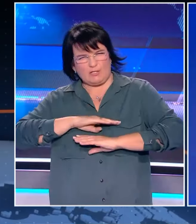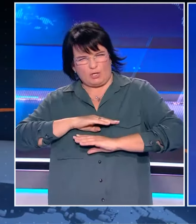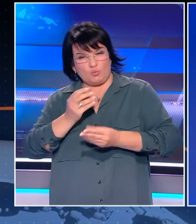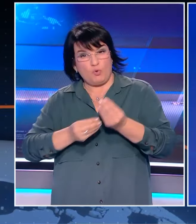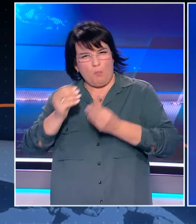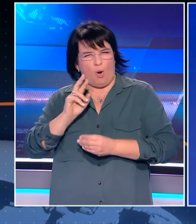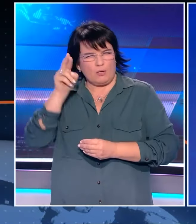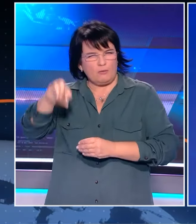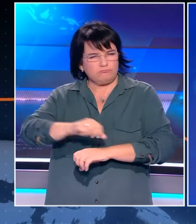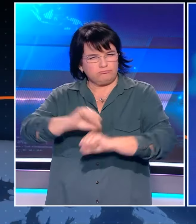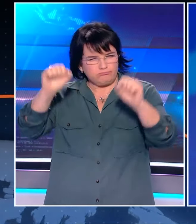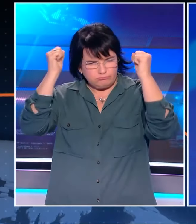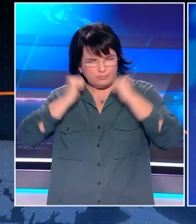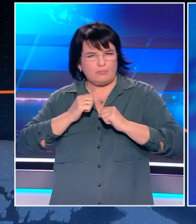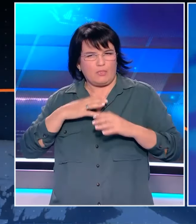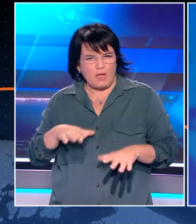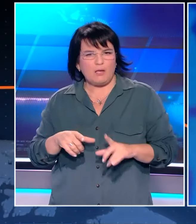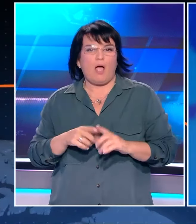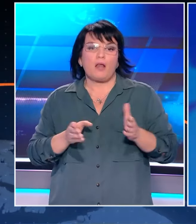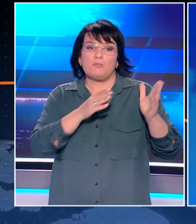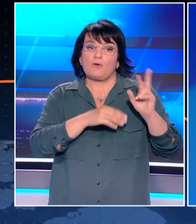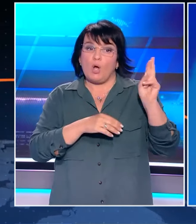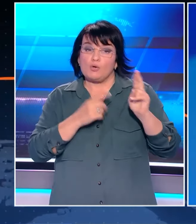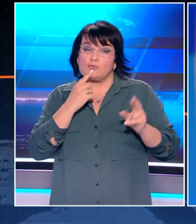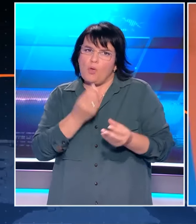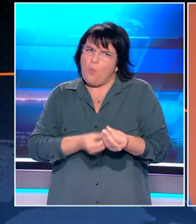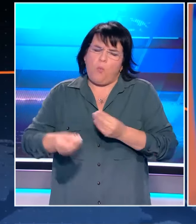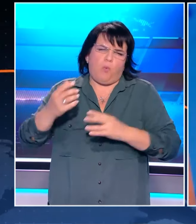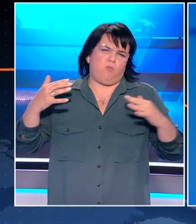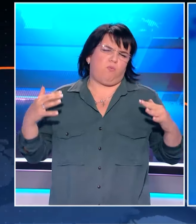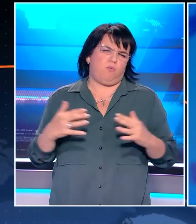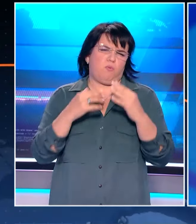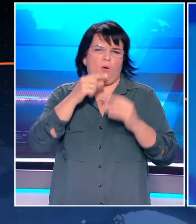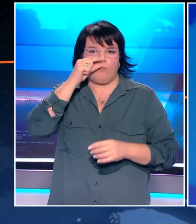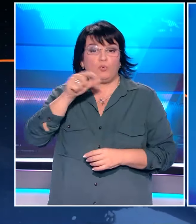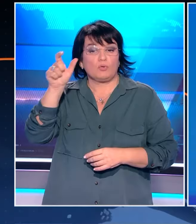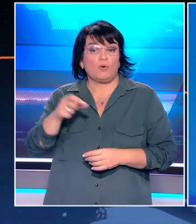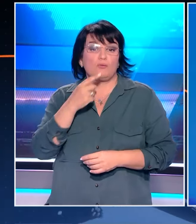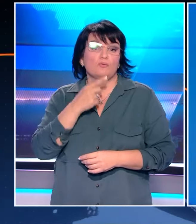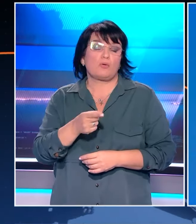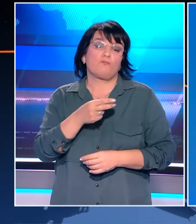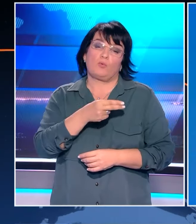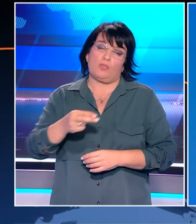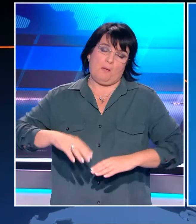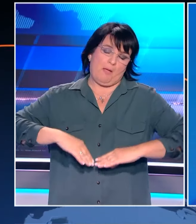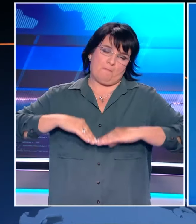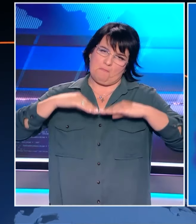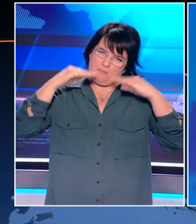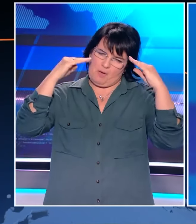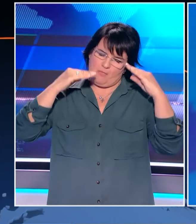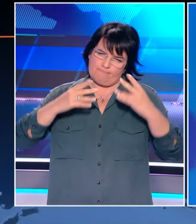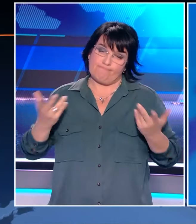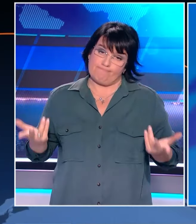Ρωσία προειδοποιεί για επικίνδυνη κλιμάκωση, υπενθυμίζοντας τις δηλώσεις του Πούτιν πως μια τέτοια απόφαση αποτελεί κόκκινη γραμμή.